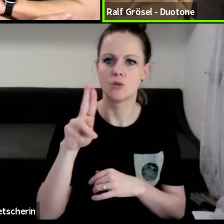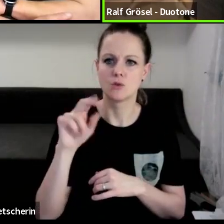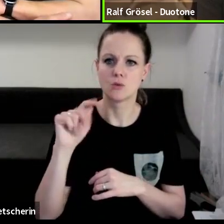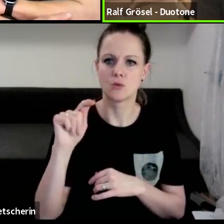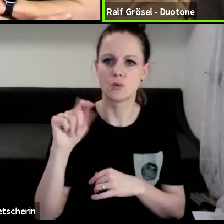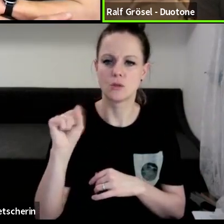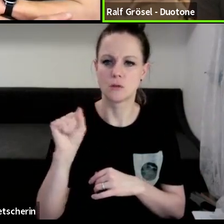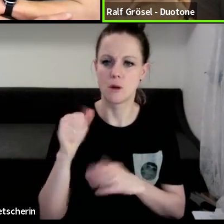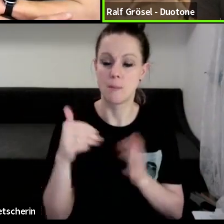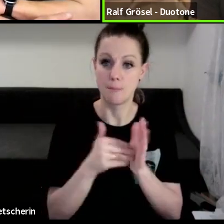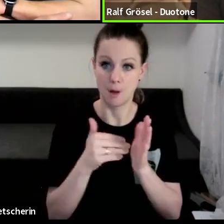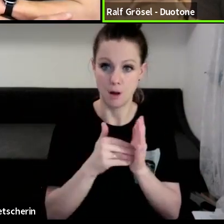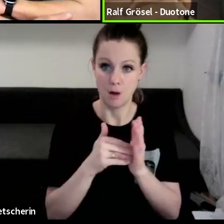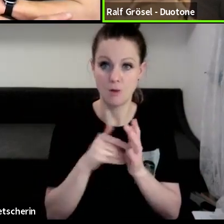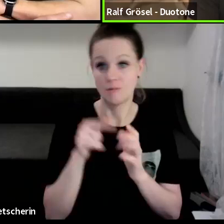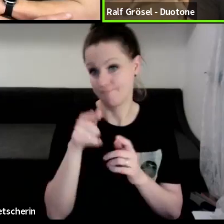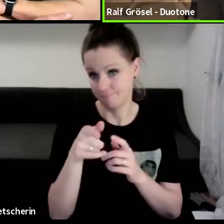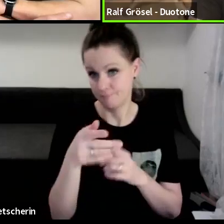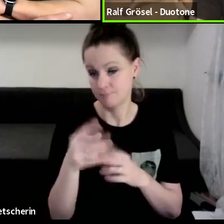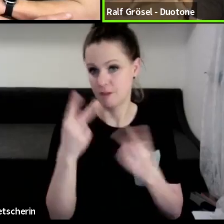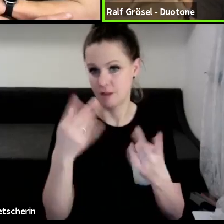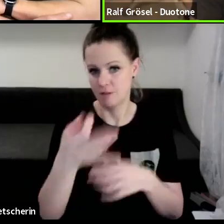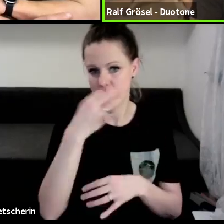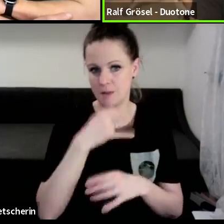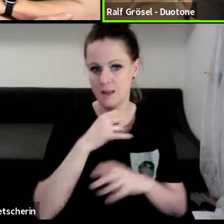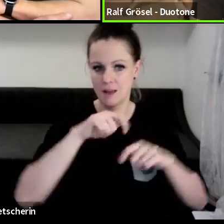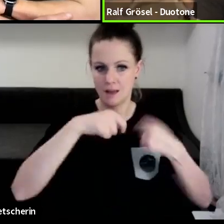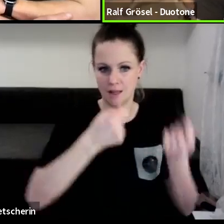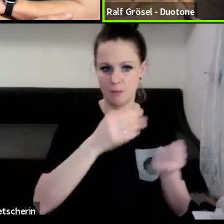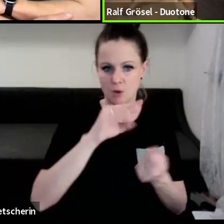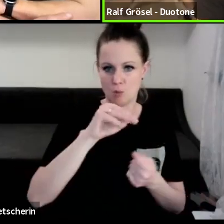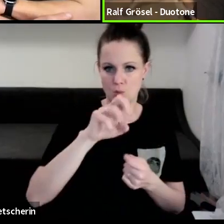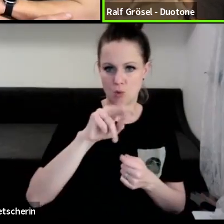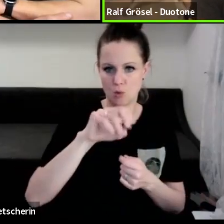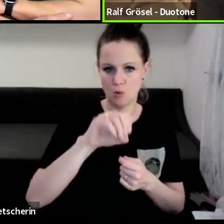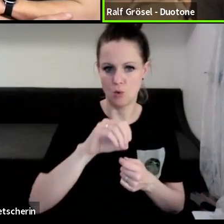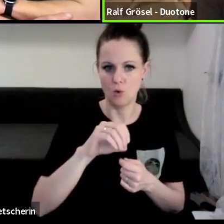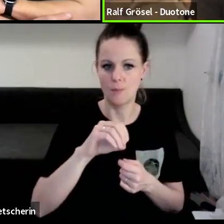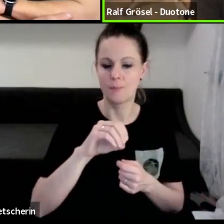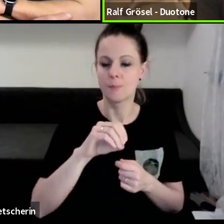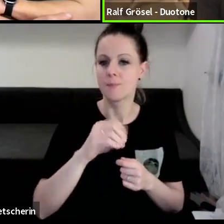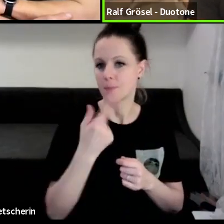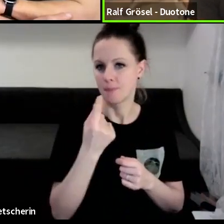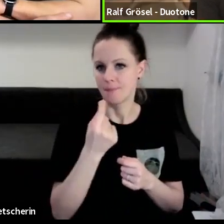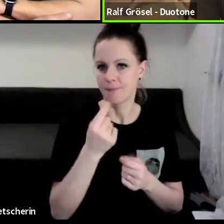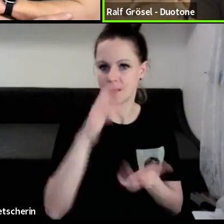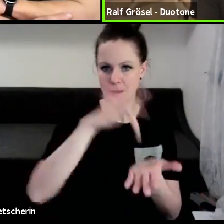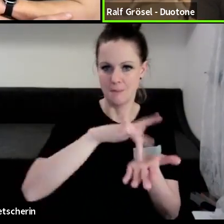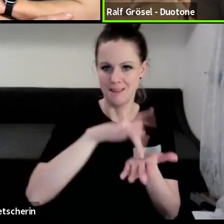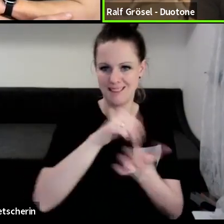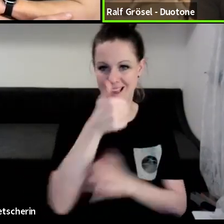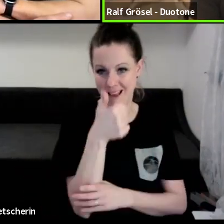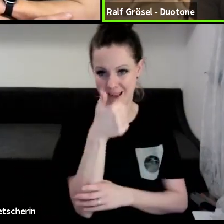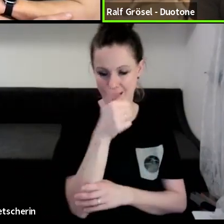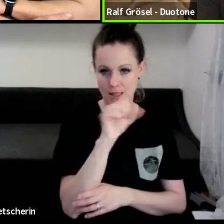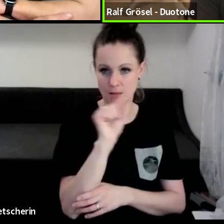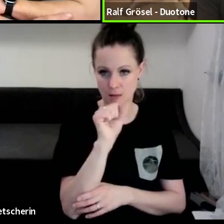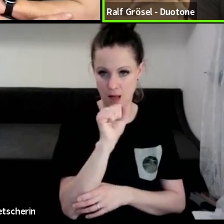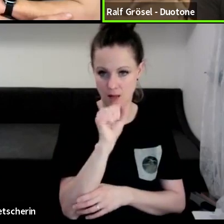gute Frage. Wir haben ja den Mono, das heißt also, wir haben gesagt, wir brauchen grundsätzlich eine Stratt in der Mitte, um eben auch die